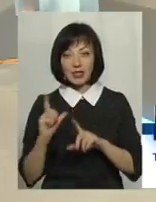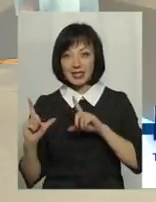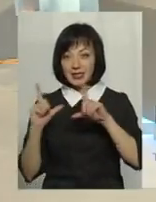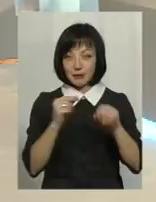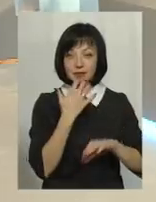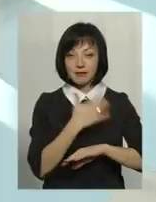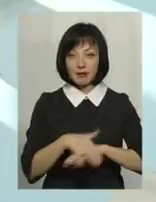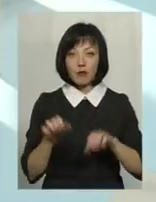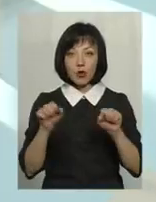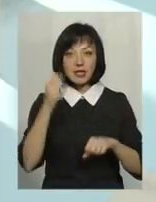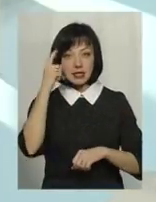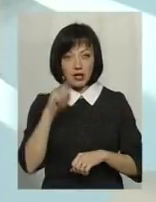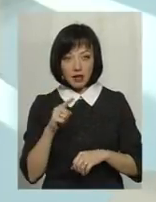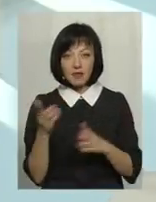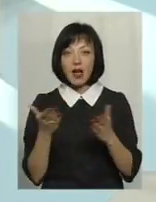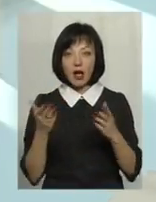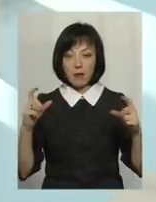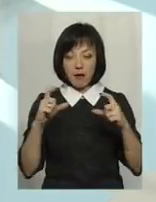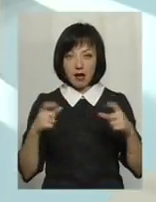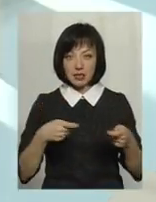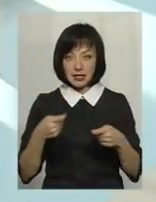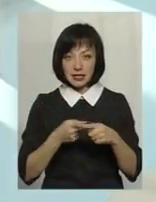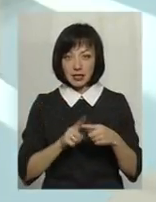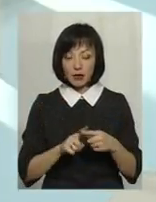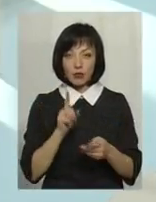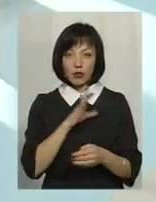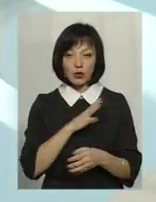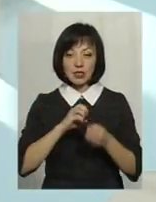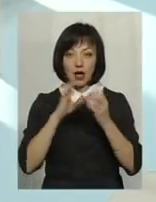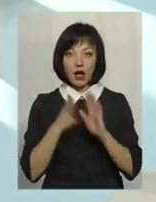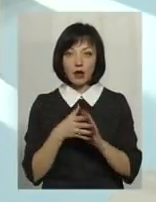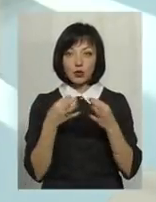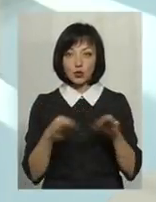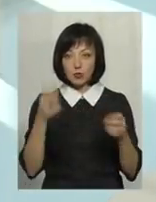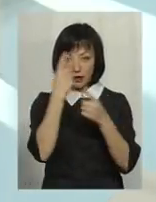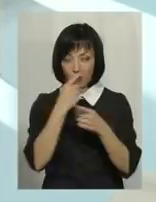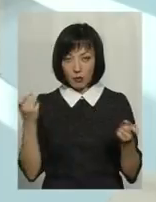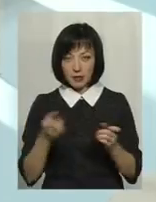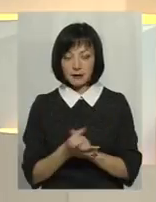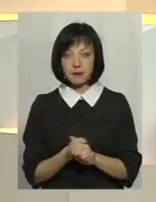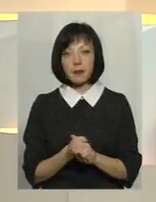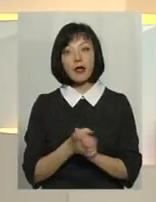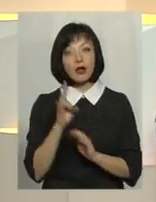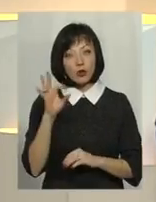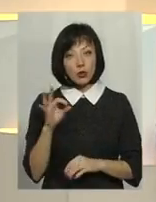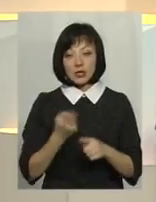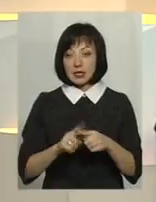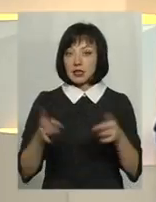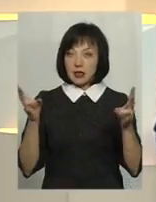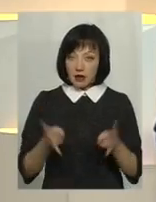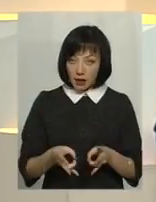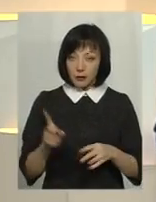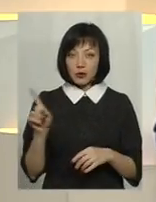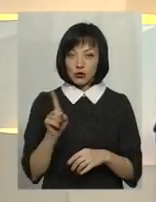емігрували, вони могли знати, в яких магазинах цей продукт, щоб це була загальнодоступна інформація. Але це треба, щоб,